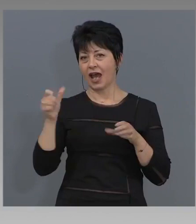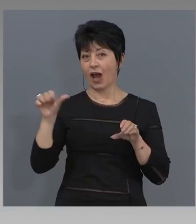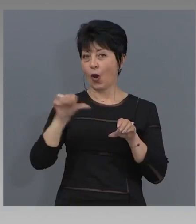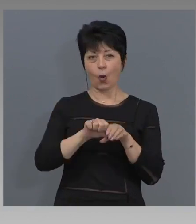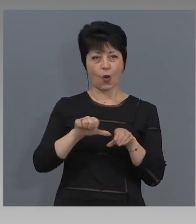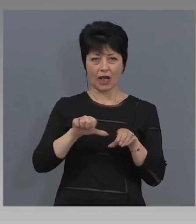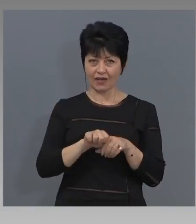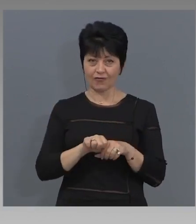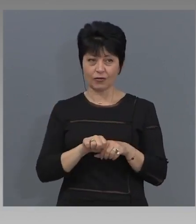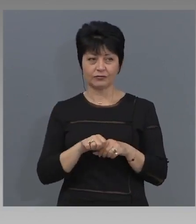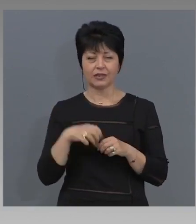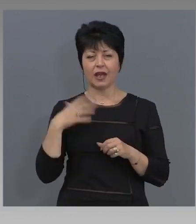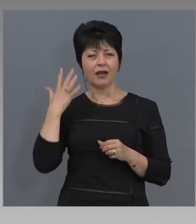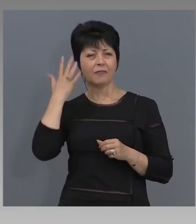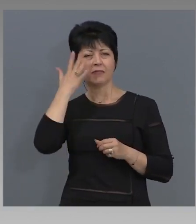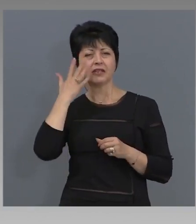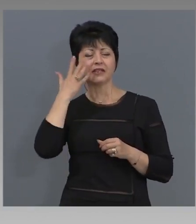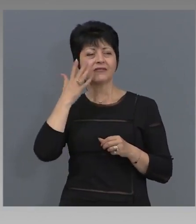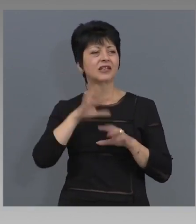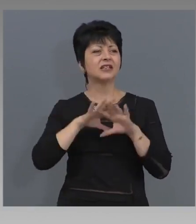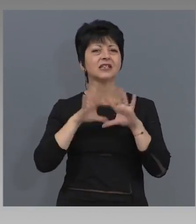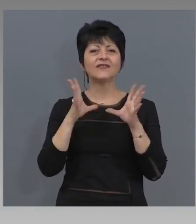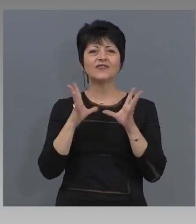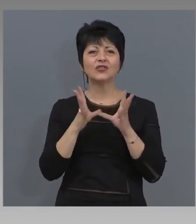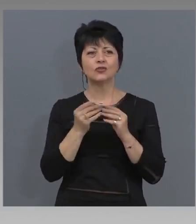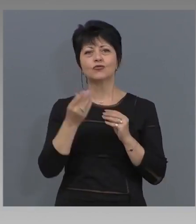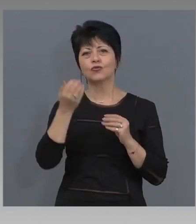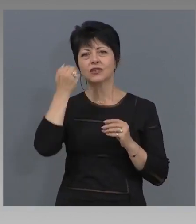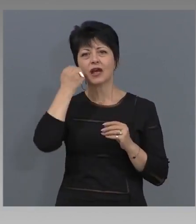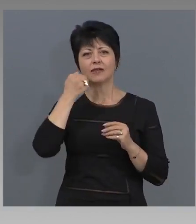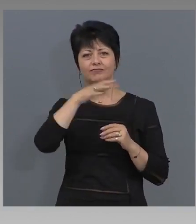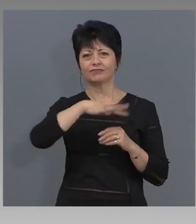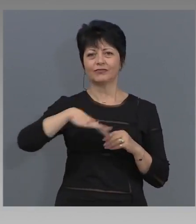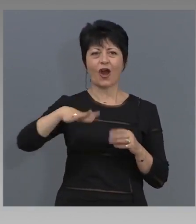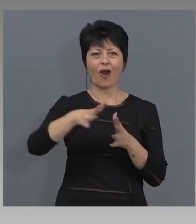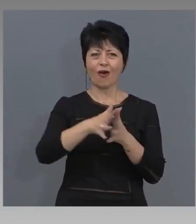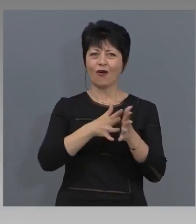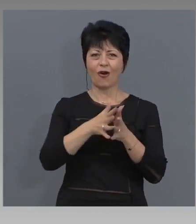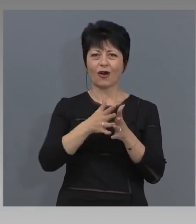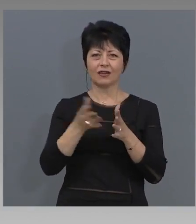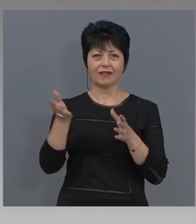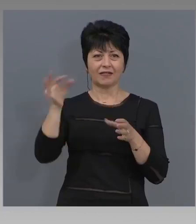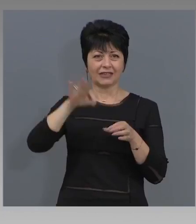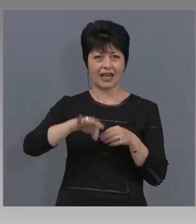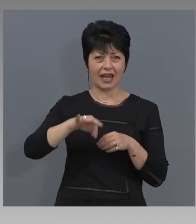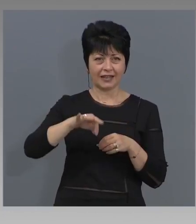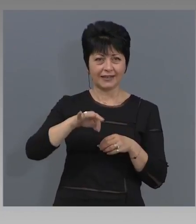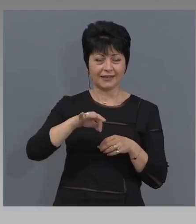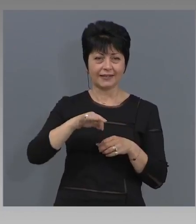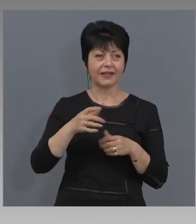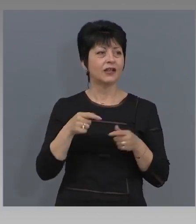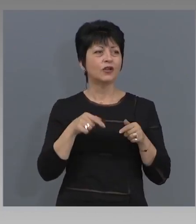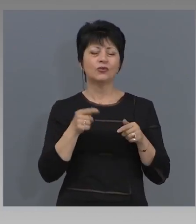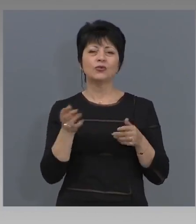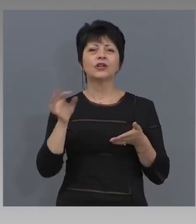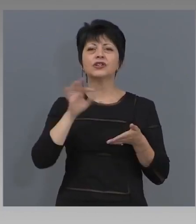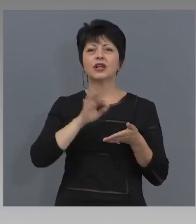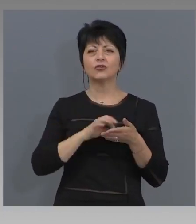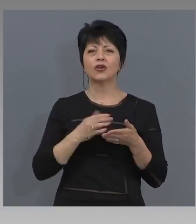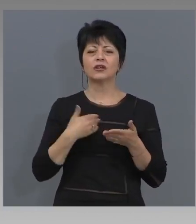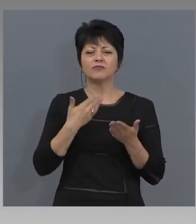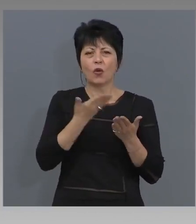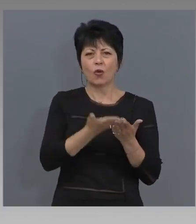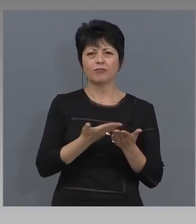Представете си всичко, което е в полза на потребителя. И за това тук ще дойдат и доста предложения, искам да кажа, важна